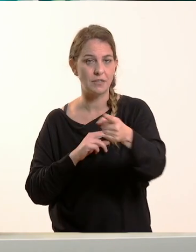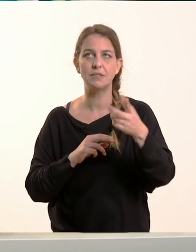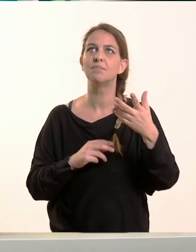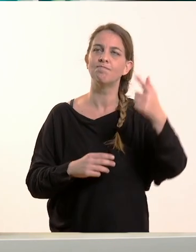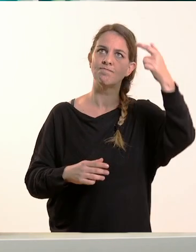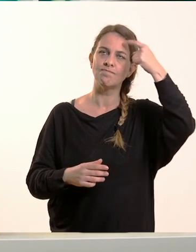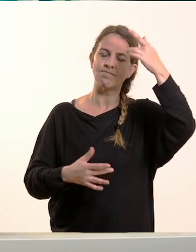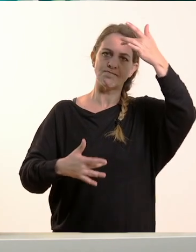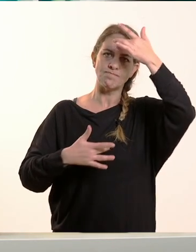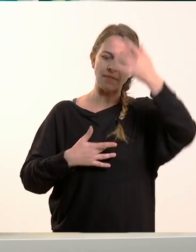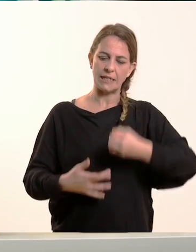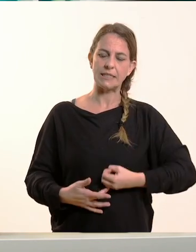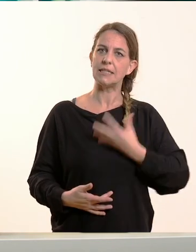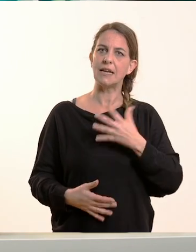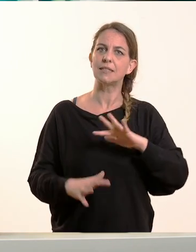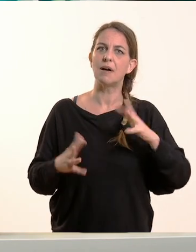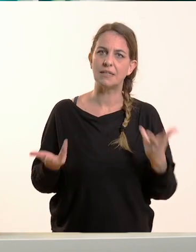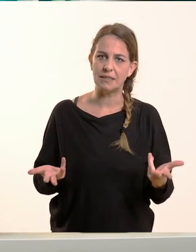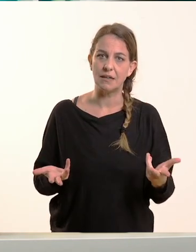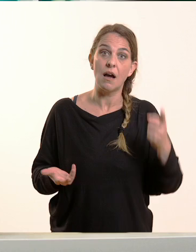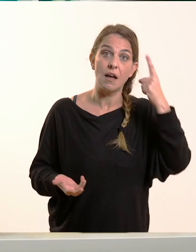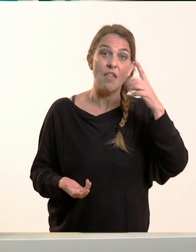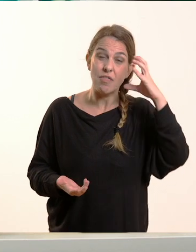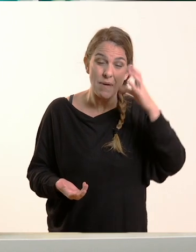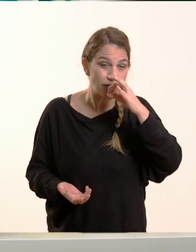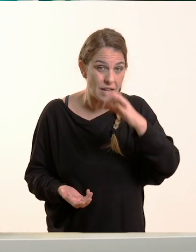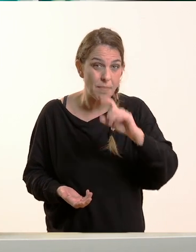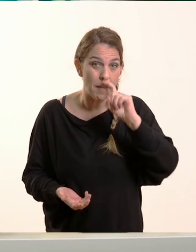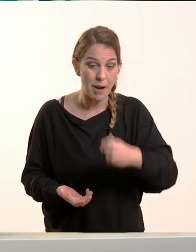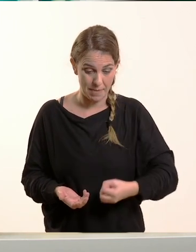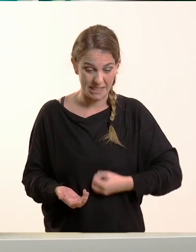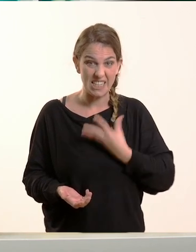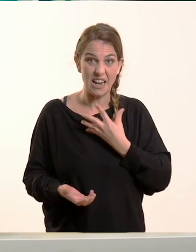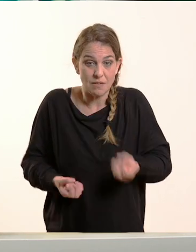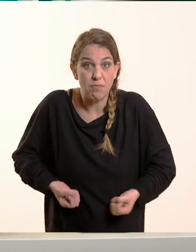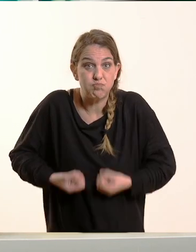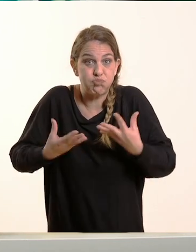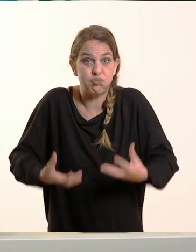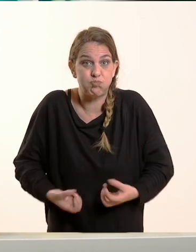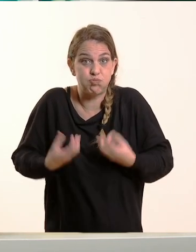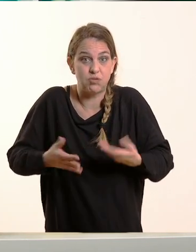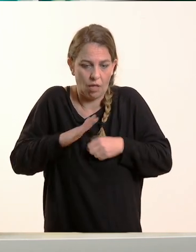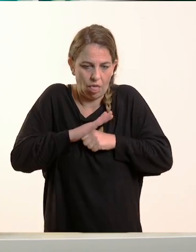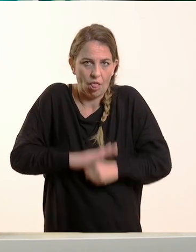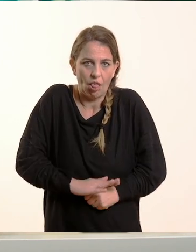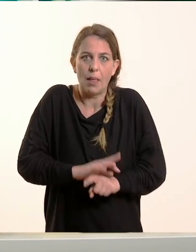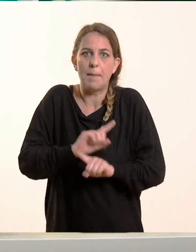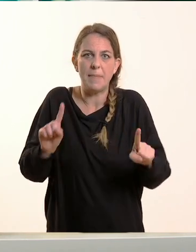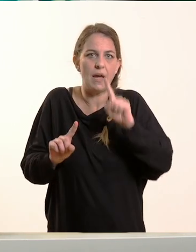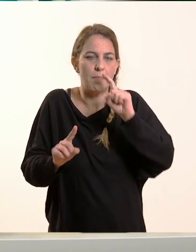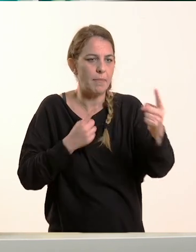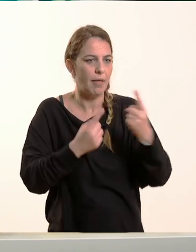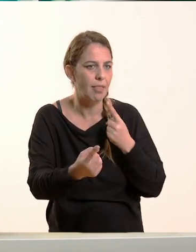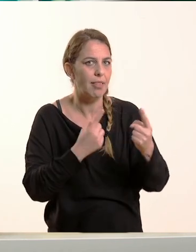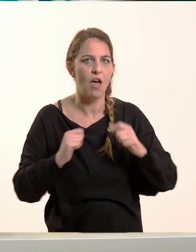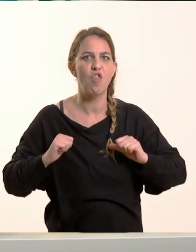συναισθήματα. Καταλάβατε αυτό που σας είπα ότι πρέπει να τα εκφράζετε τα συναισθήματά σας. Και να τα συζητάτε με θάρρος, με